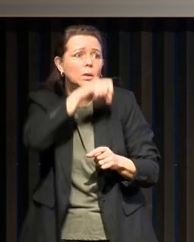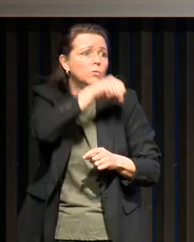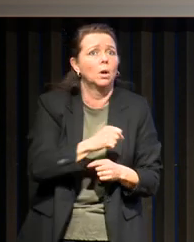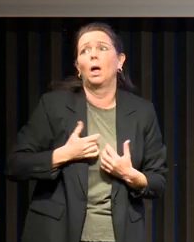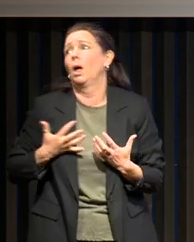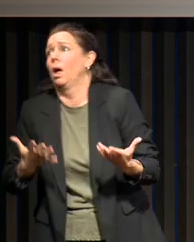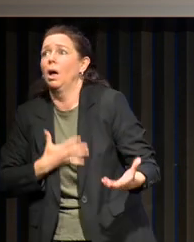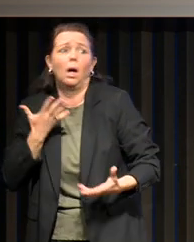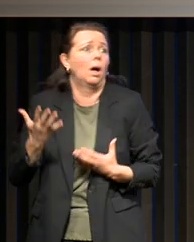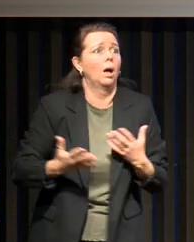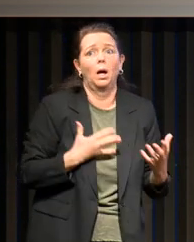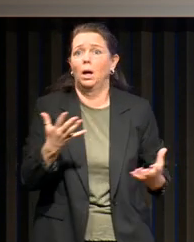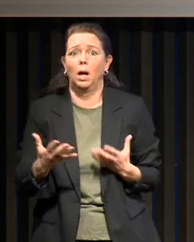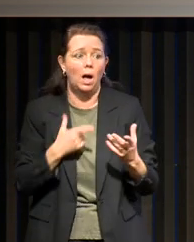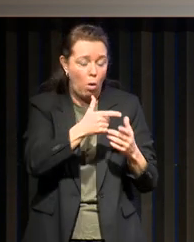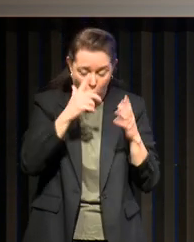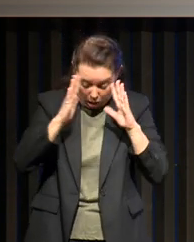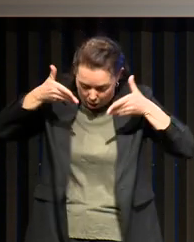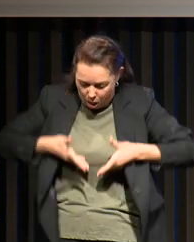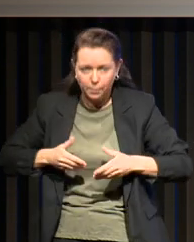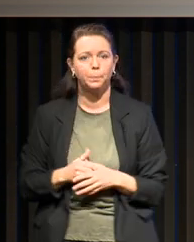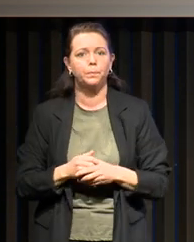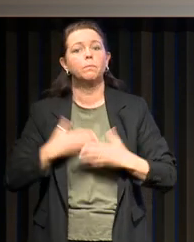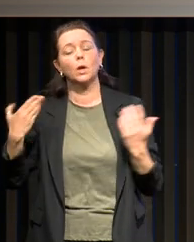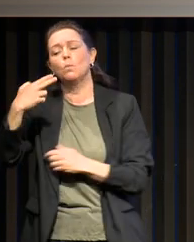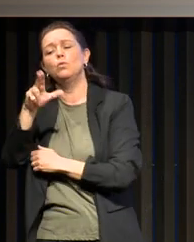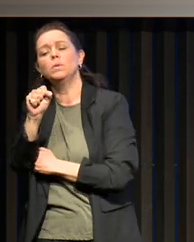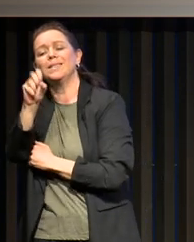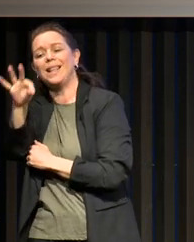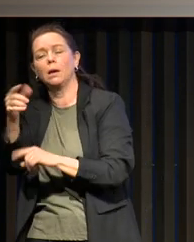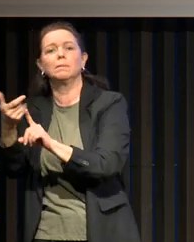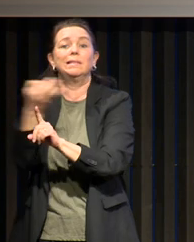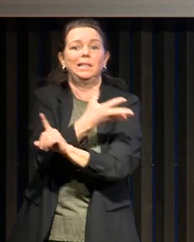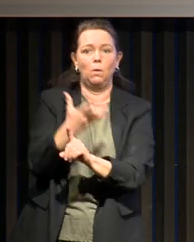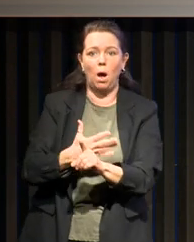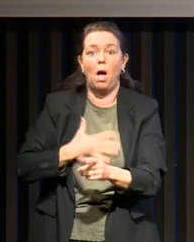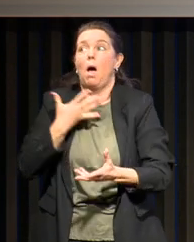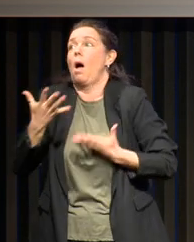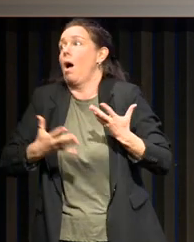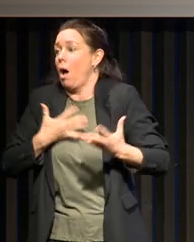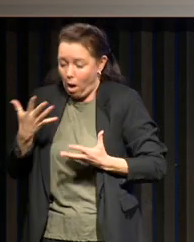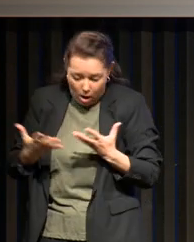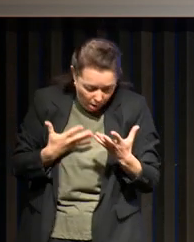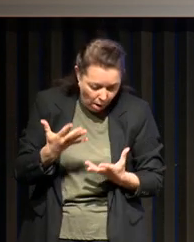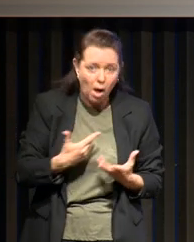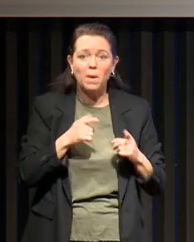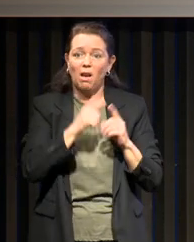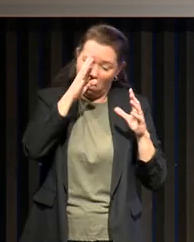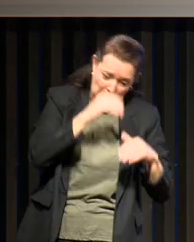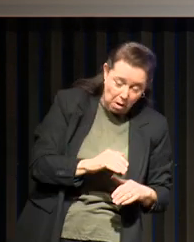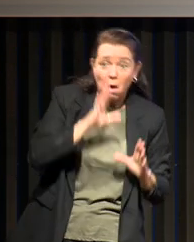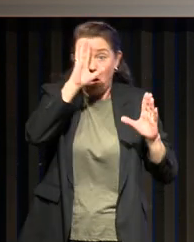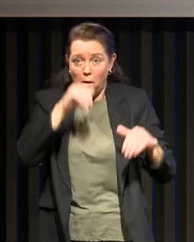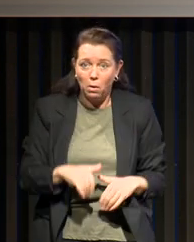sont de plus en plus attentifs. Et ce que Musset nous met en avant, c'est que le romantisme est pris entre la désillusion, par exemple de l'amour,